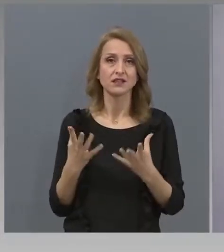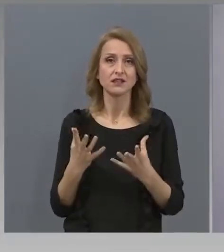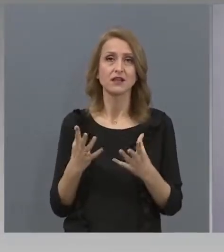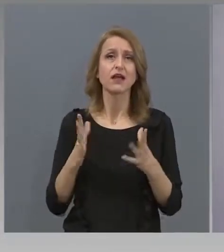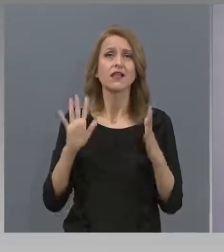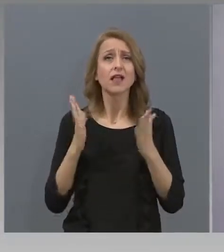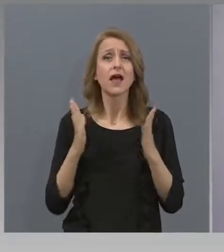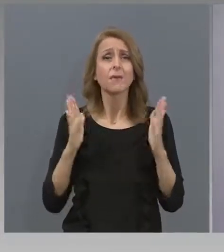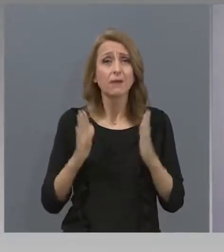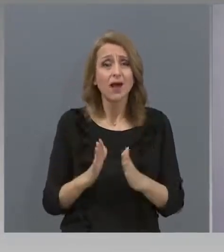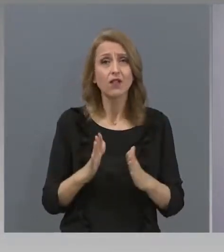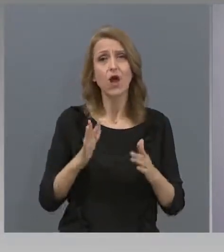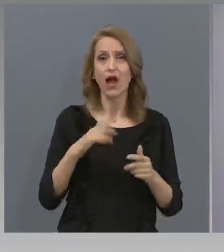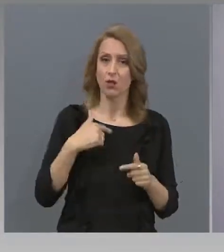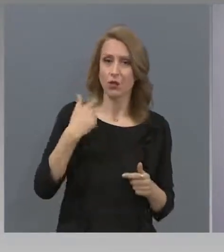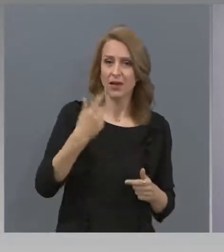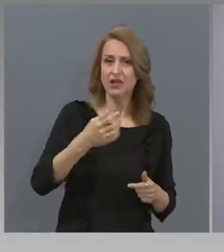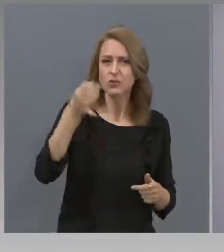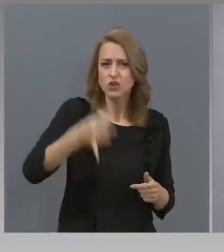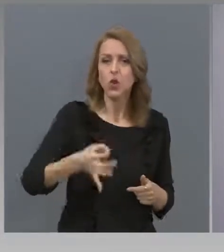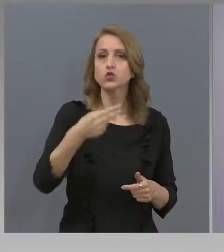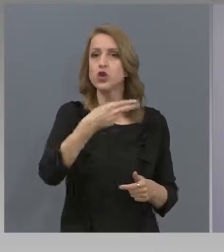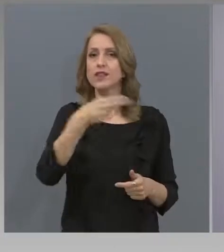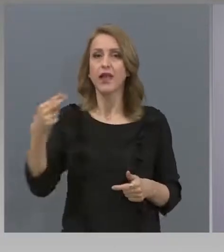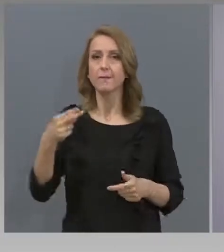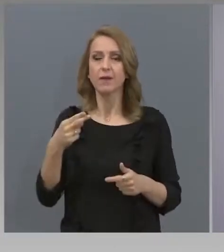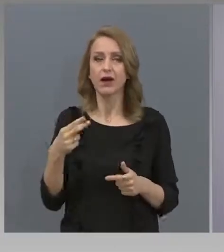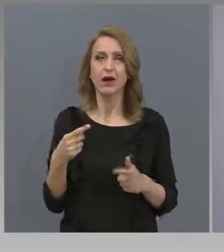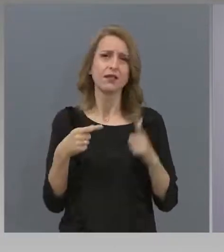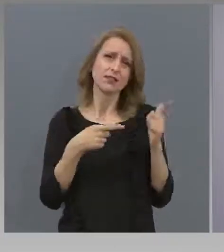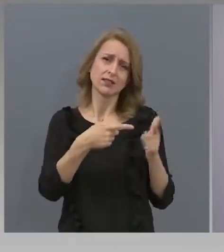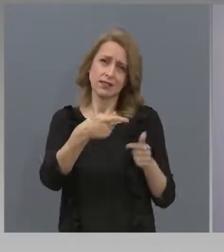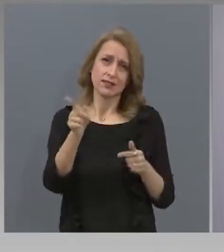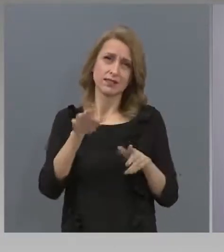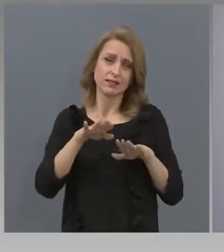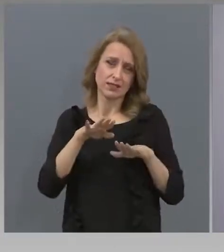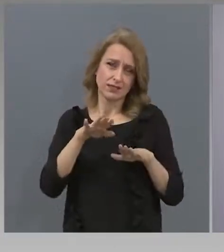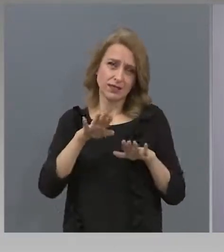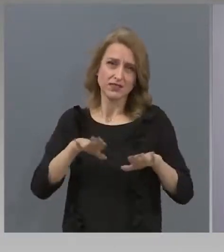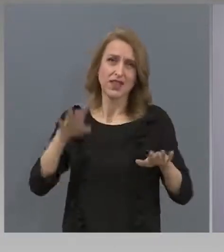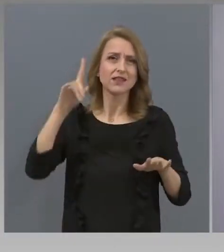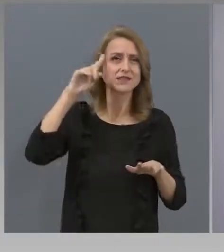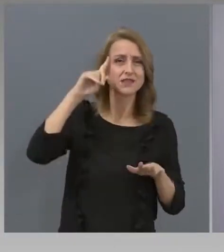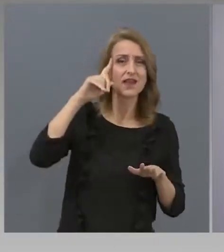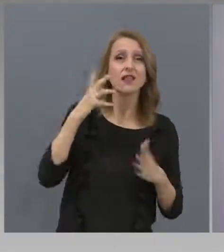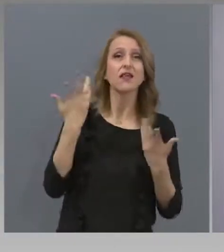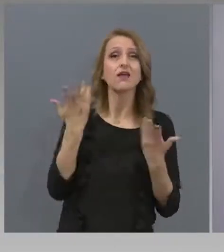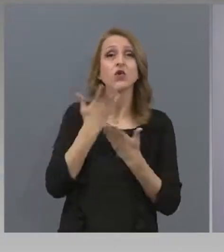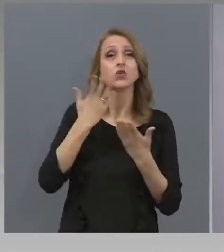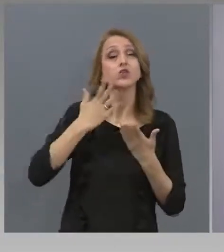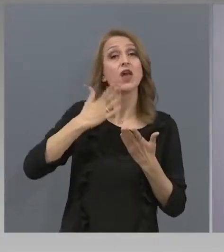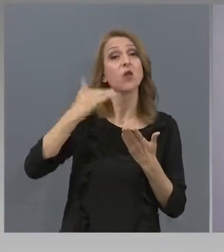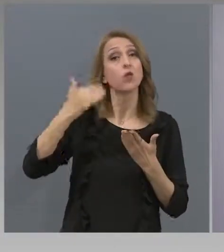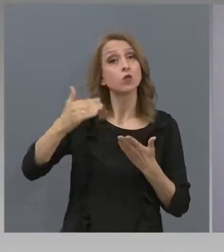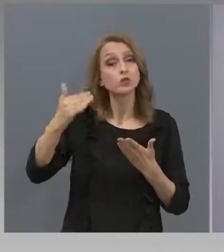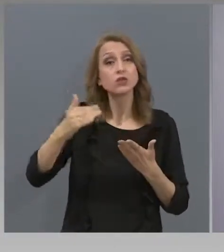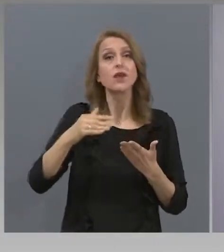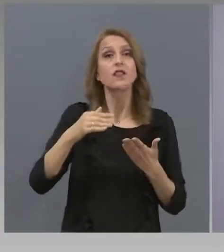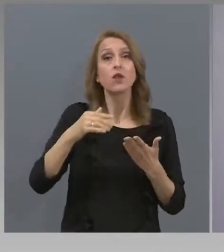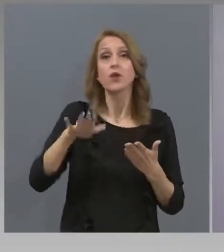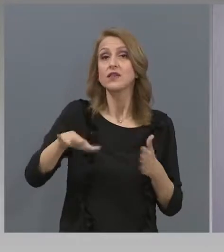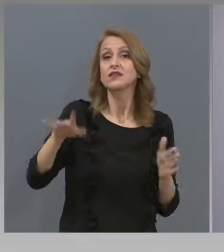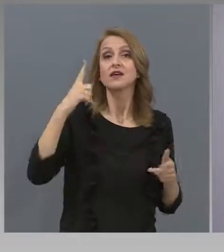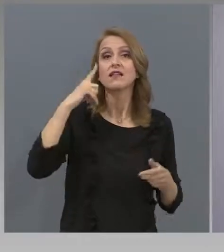-малко ще бъдат стресирани, ако им кажем точната тема. Всъщност те от началото знаят какво ще се учи, това, което не знаеха, какво ще отпадне.